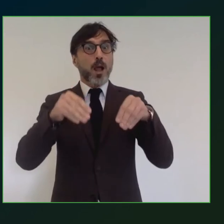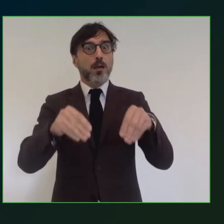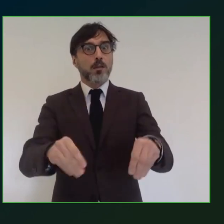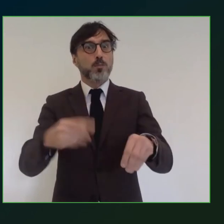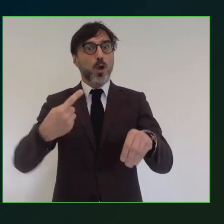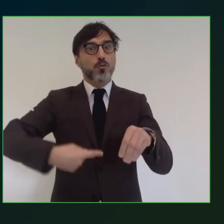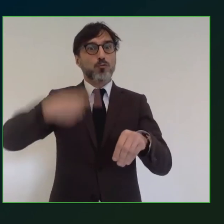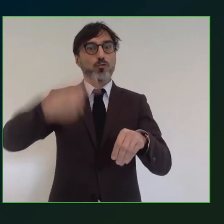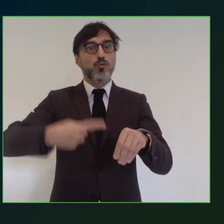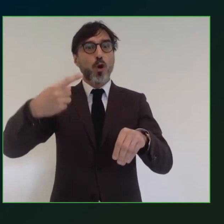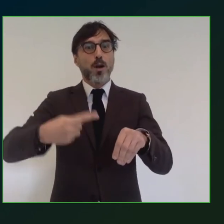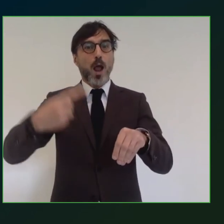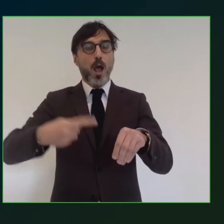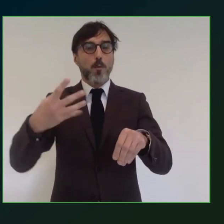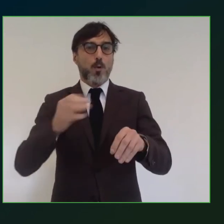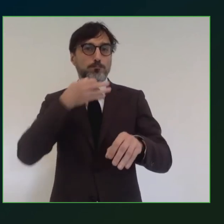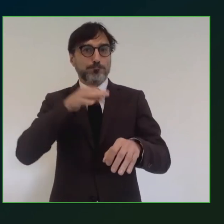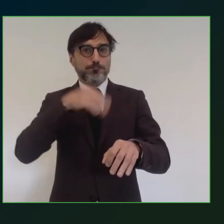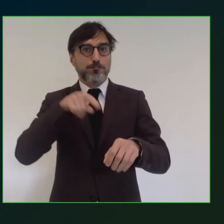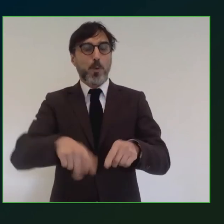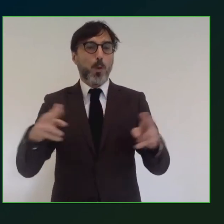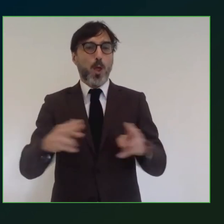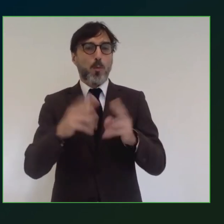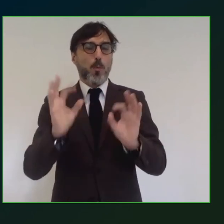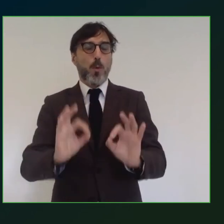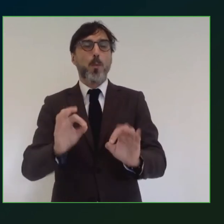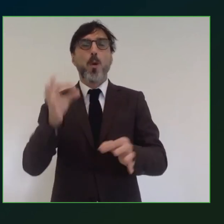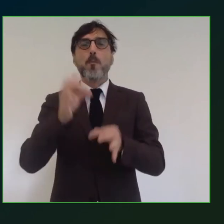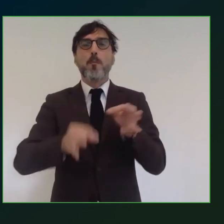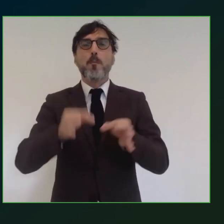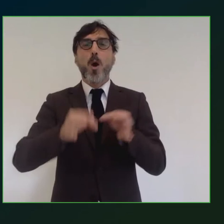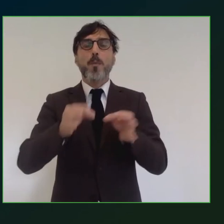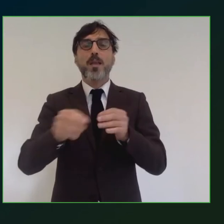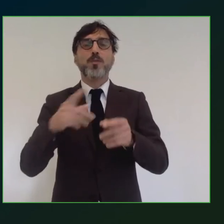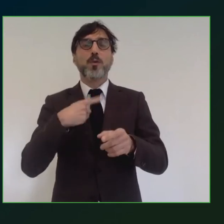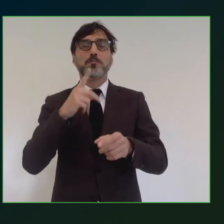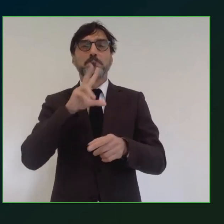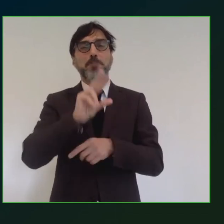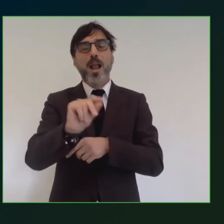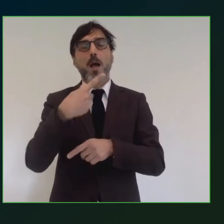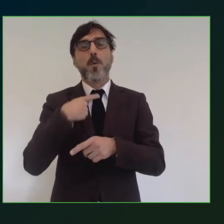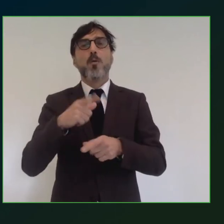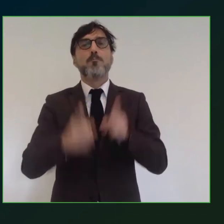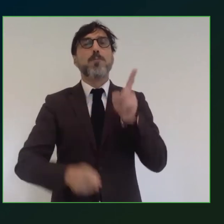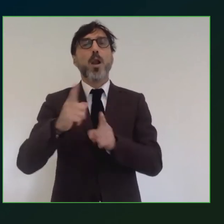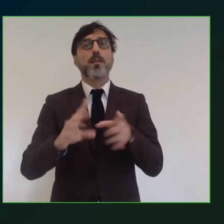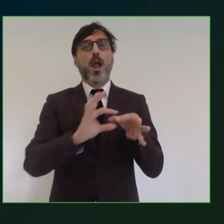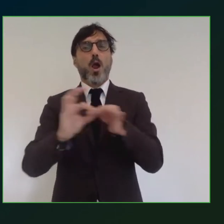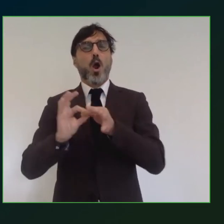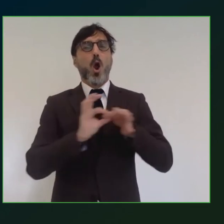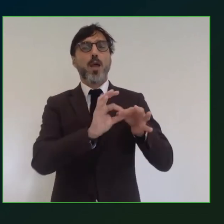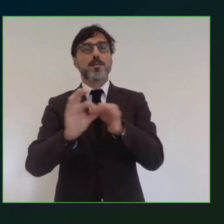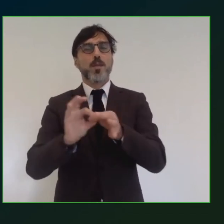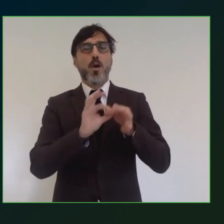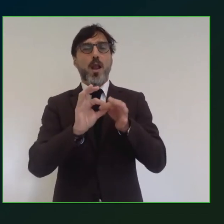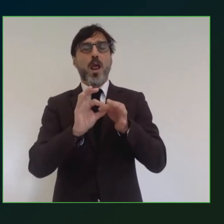giornata di riflessione che è proprio in un momento in cui si parla di politica di coesione e di sviluppo